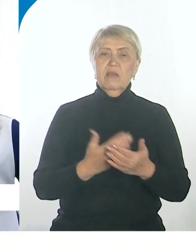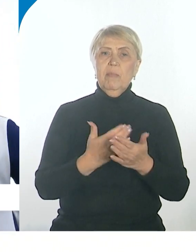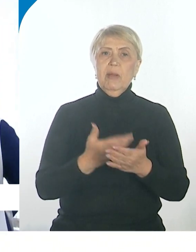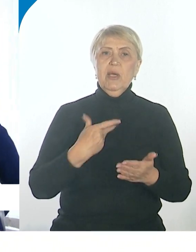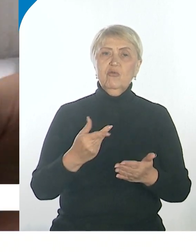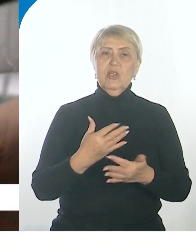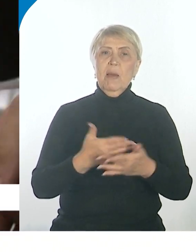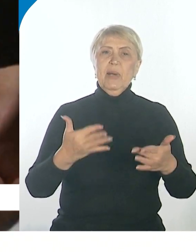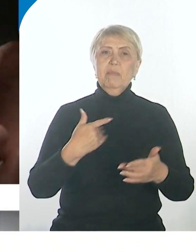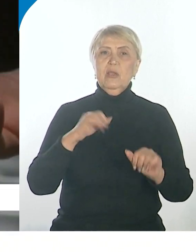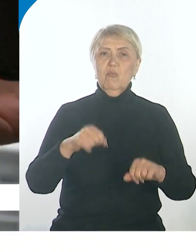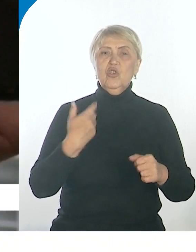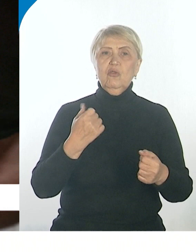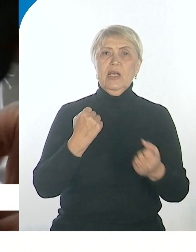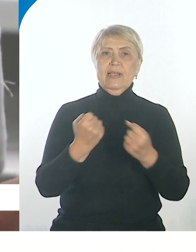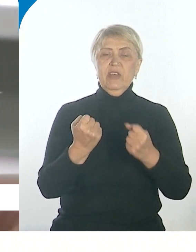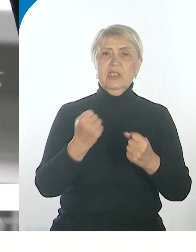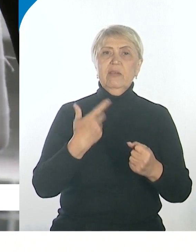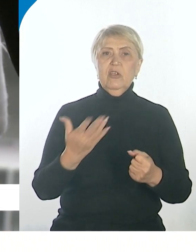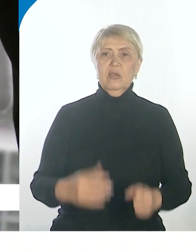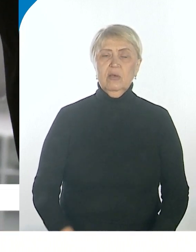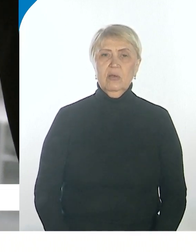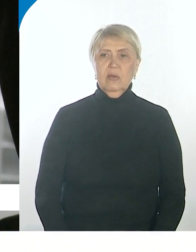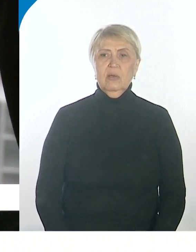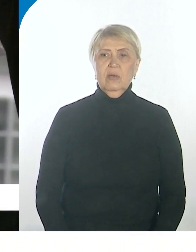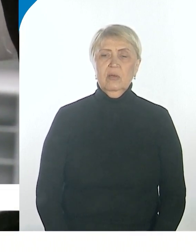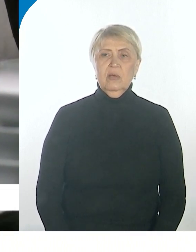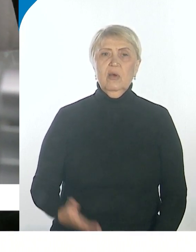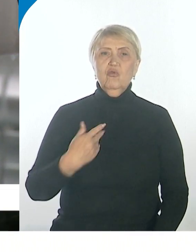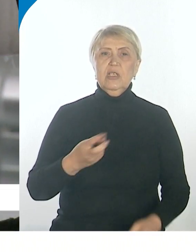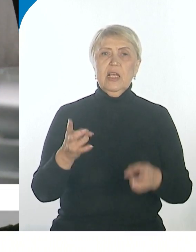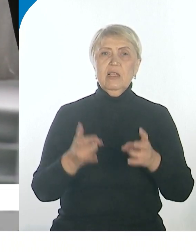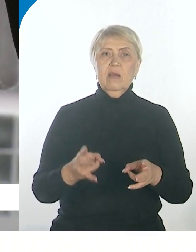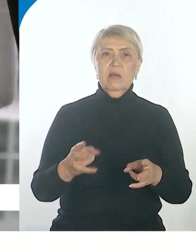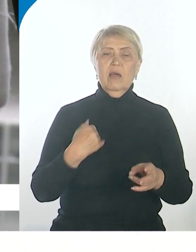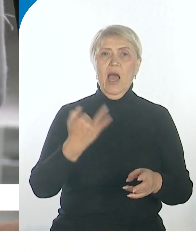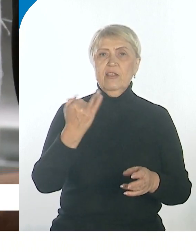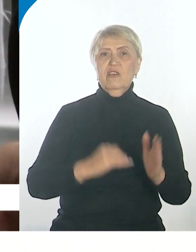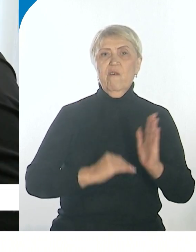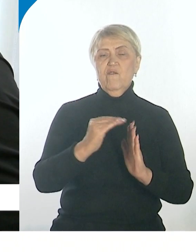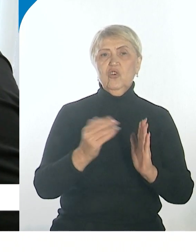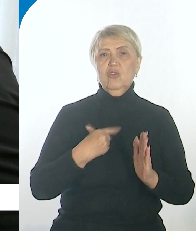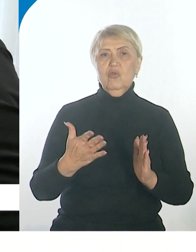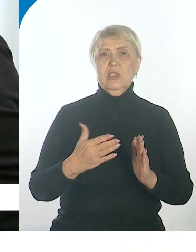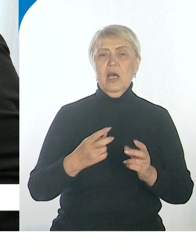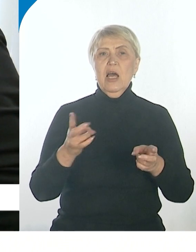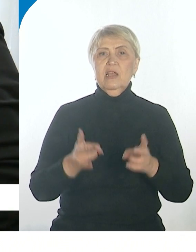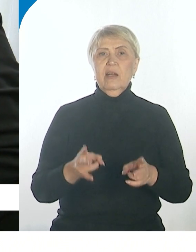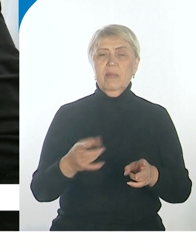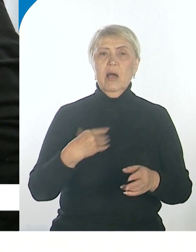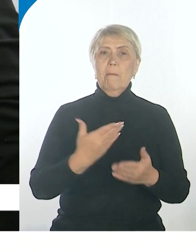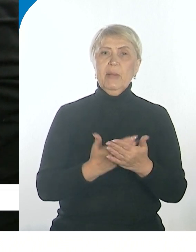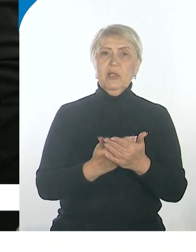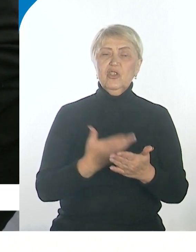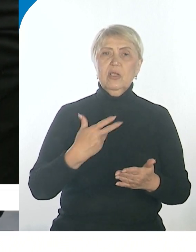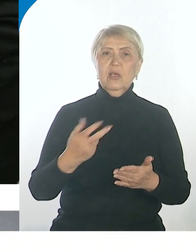зафиксировать любой твердостью. Фиксируются все суставы ниже травмы и один сустав выше травмы. То есть у нас, предположительно, перелом